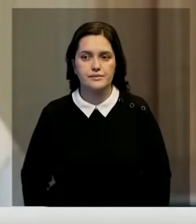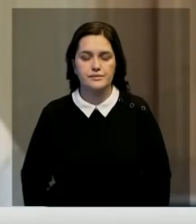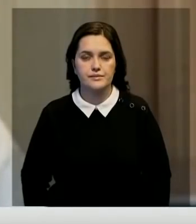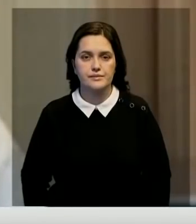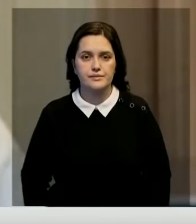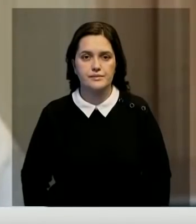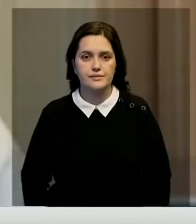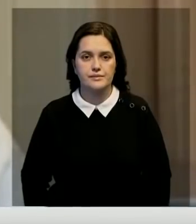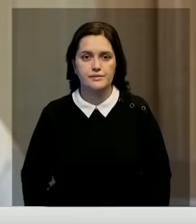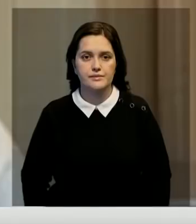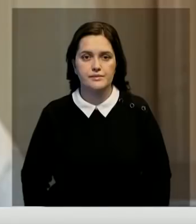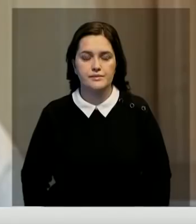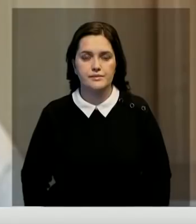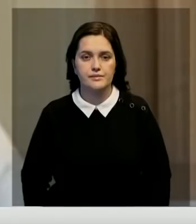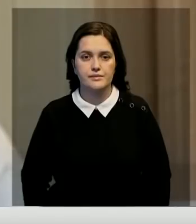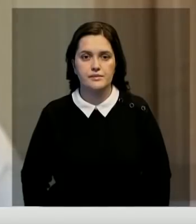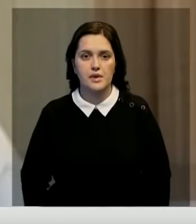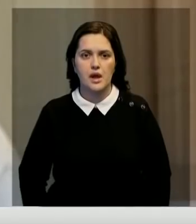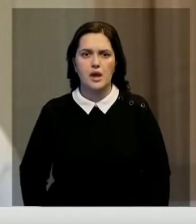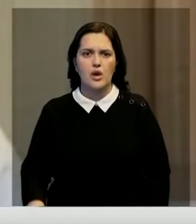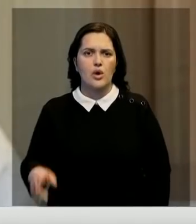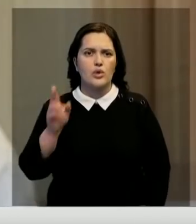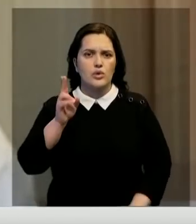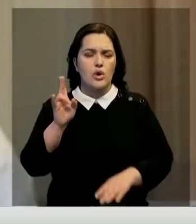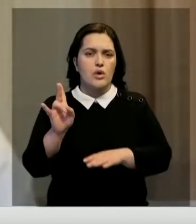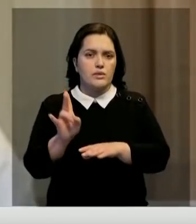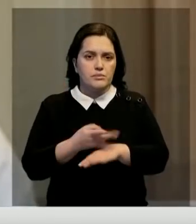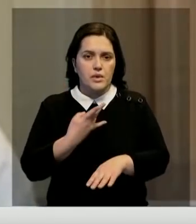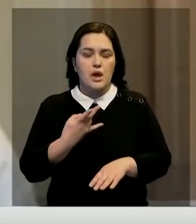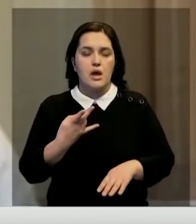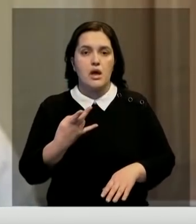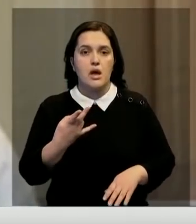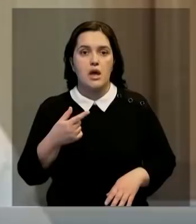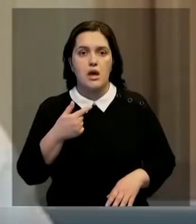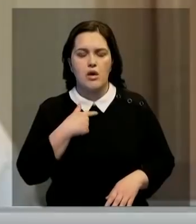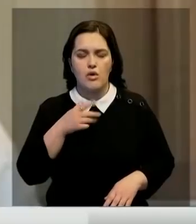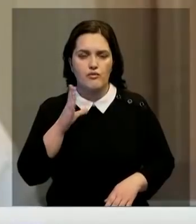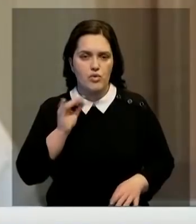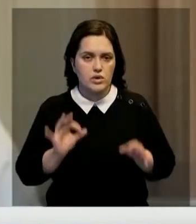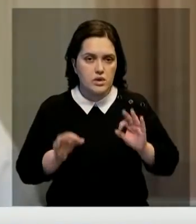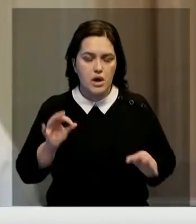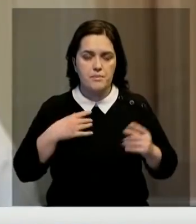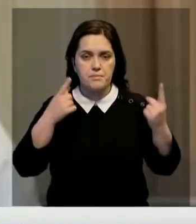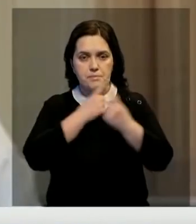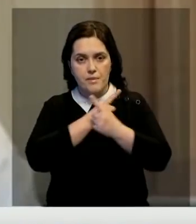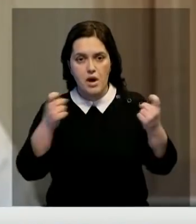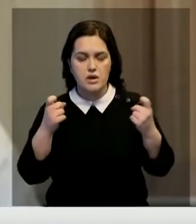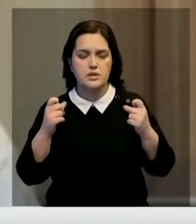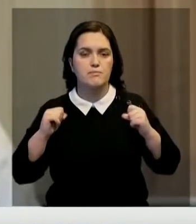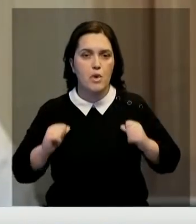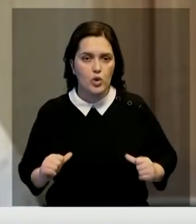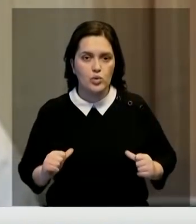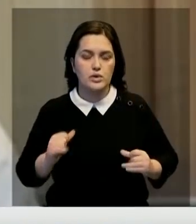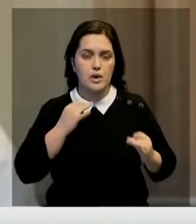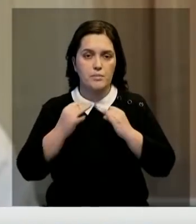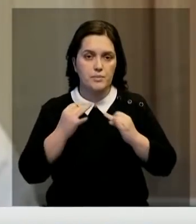На мою резиденцию совершено подлое нападение, но со мной все хорошо. Мы призываем к спокойному и конструктивному диалогу